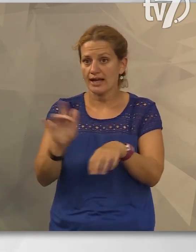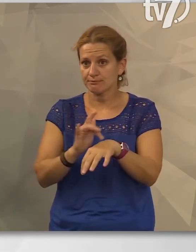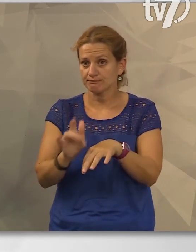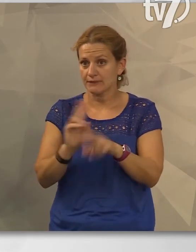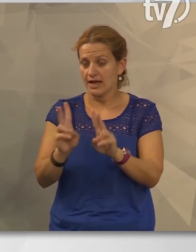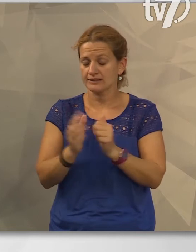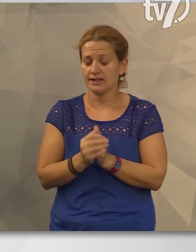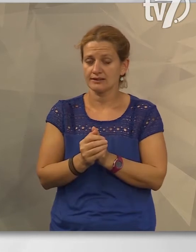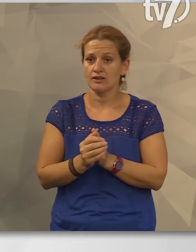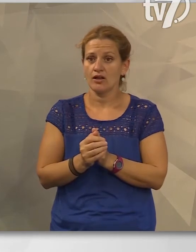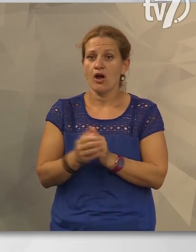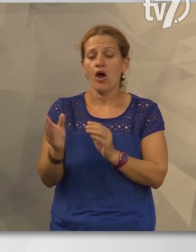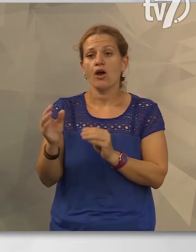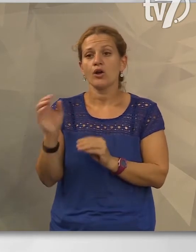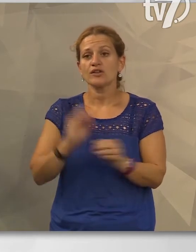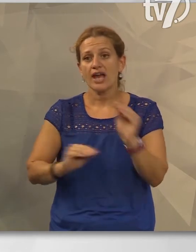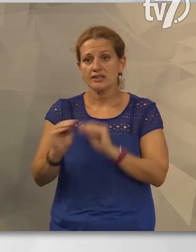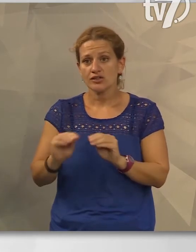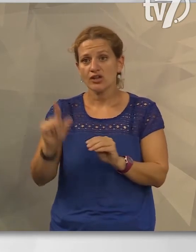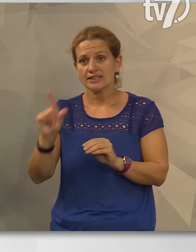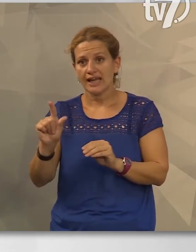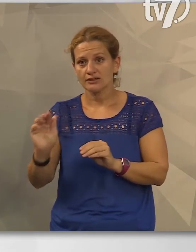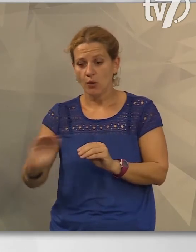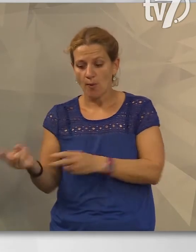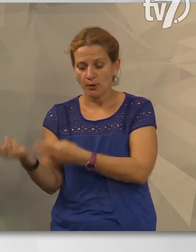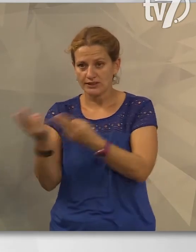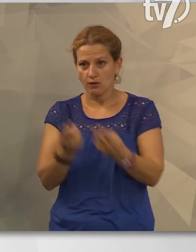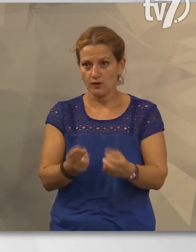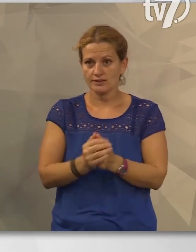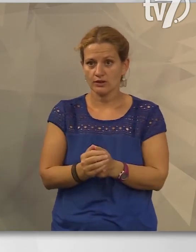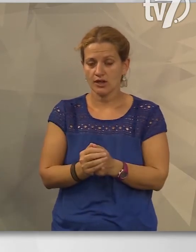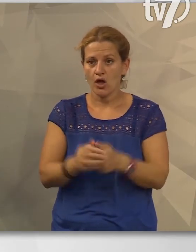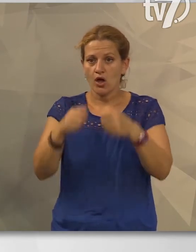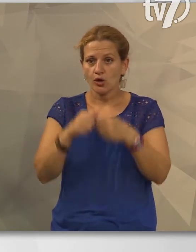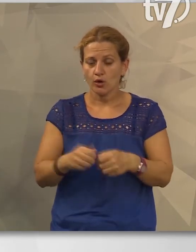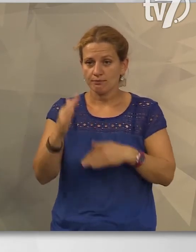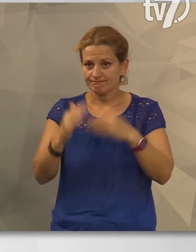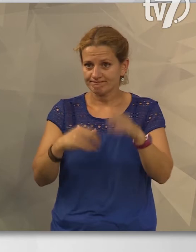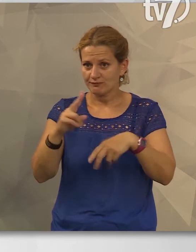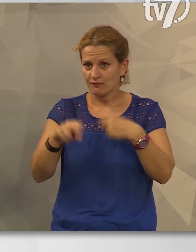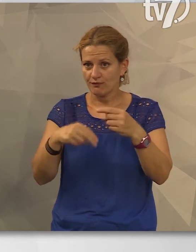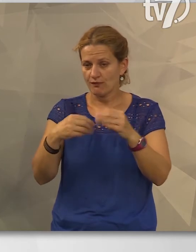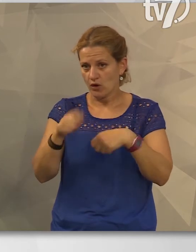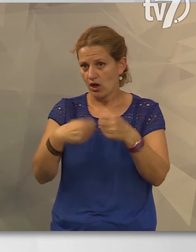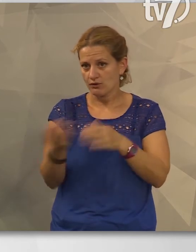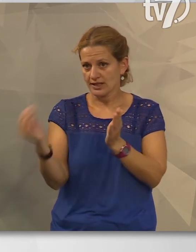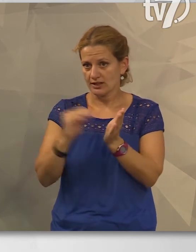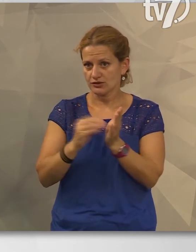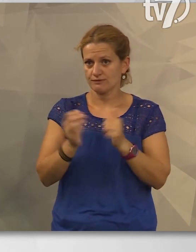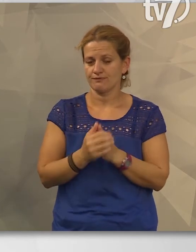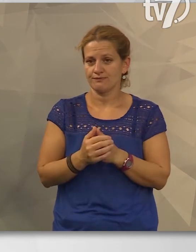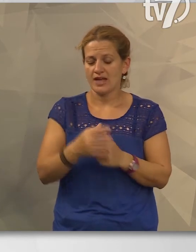A Remonda Lovas Egyesület két olyan pónit hozott el a rendezvényre, amelyek a klubterápiás foglalkozásain is részt vesznek.